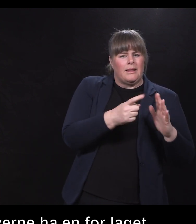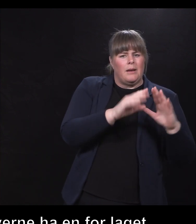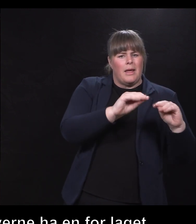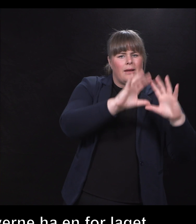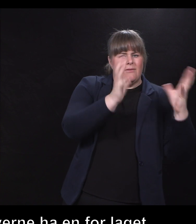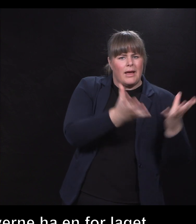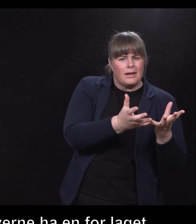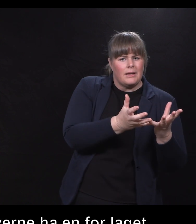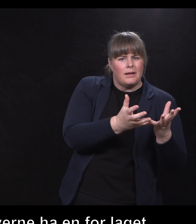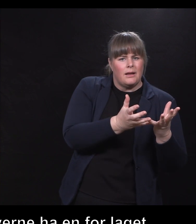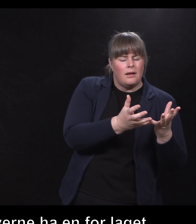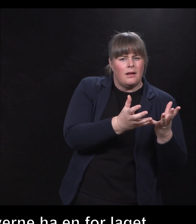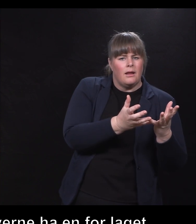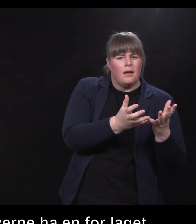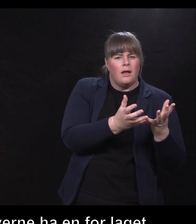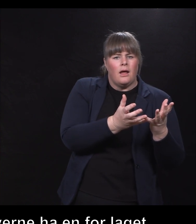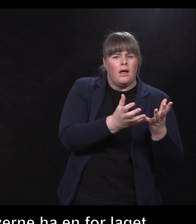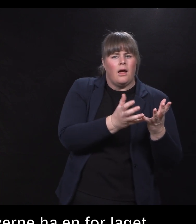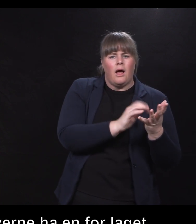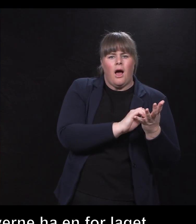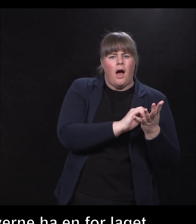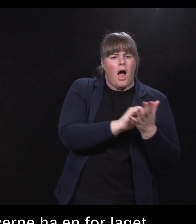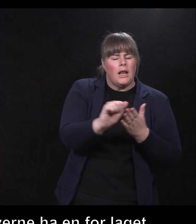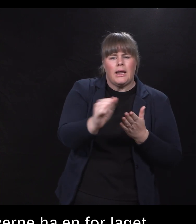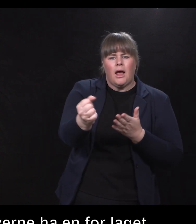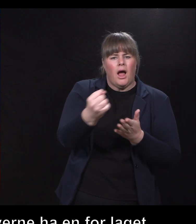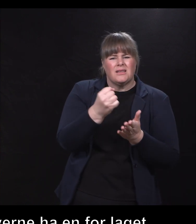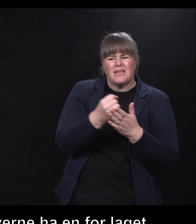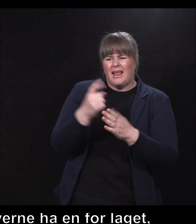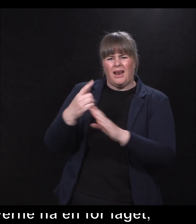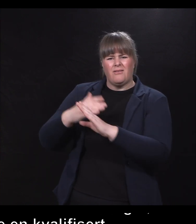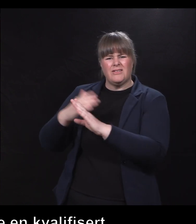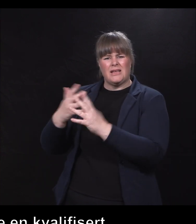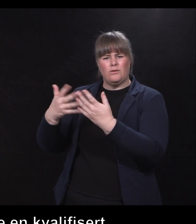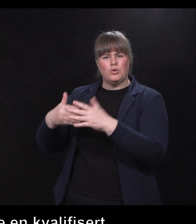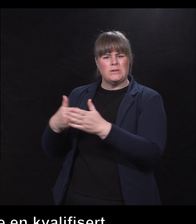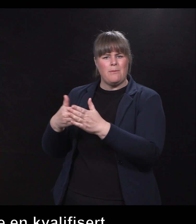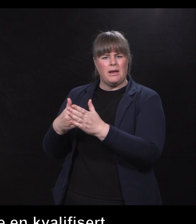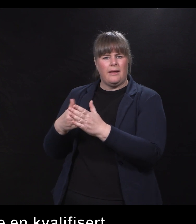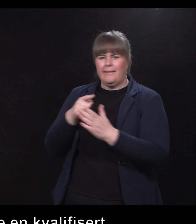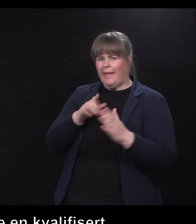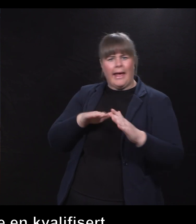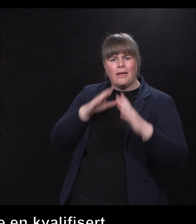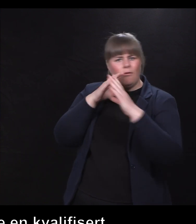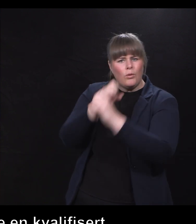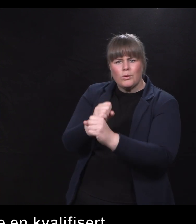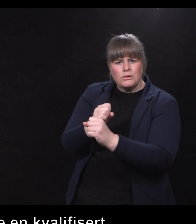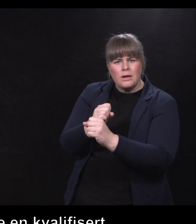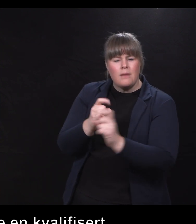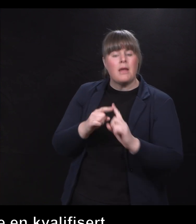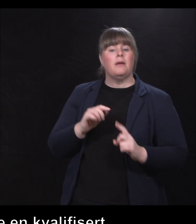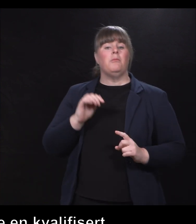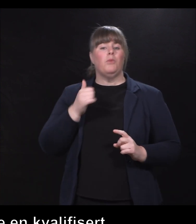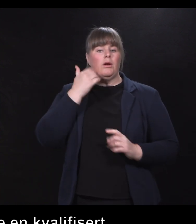De skal aldri ansette en kvalifisert funksjonshemmede. Det er ikke fokuset. Men det burde være det.